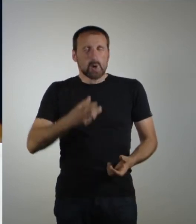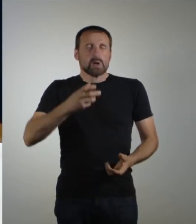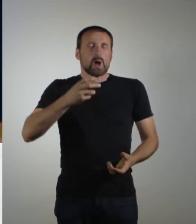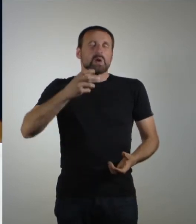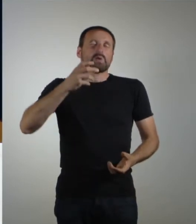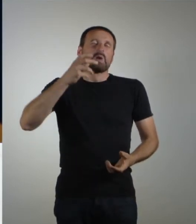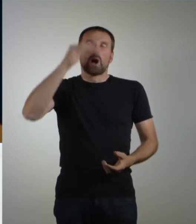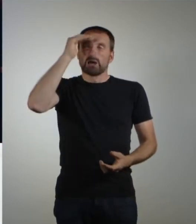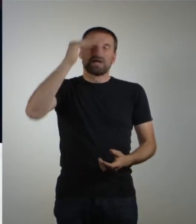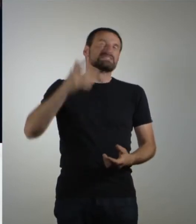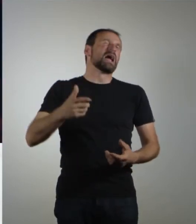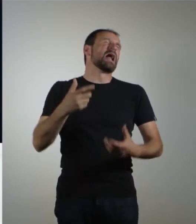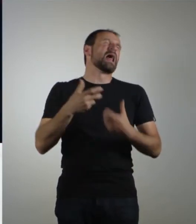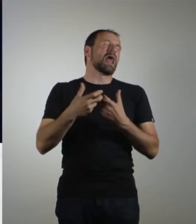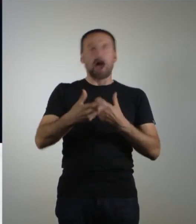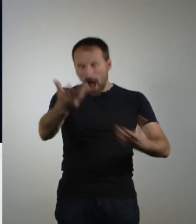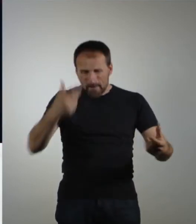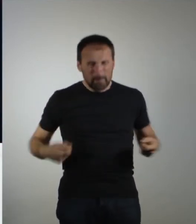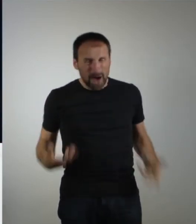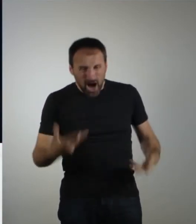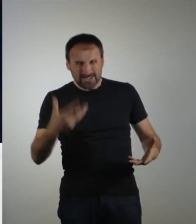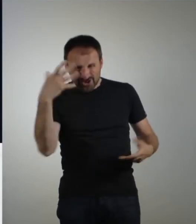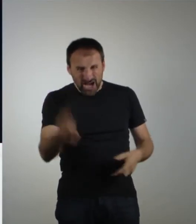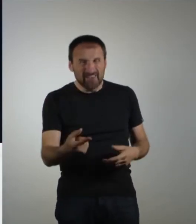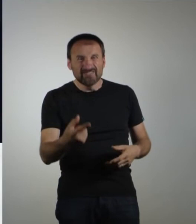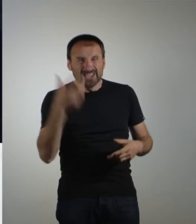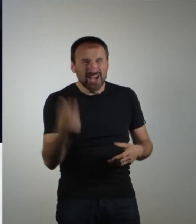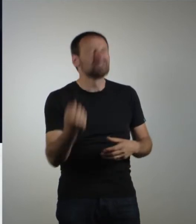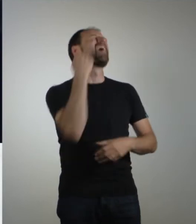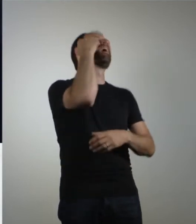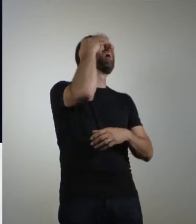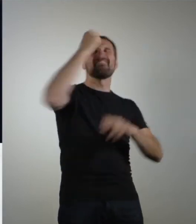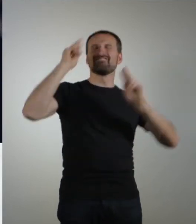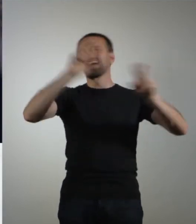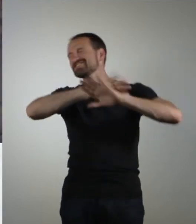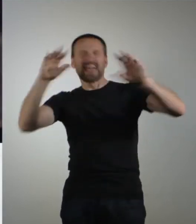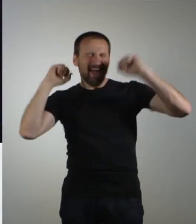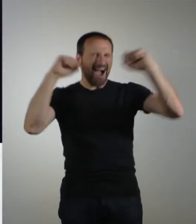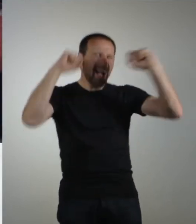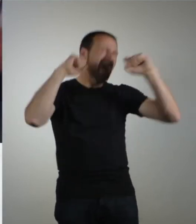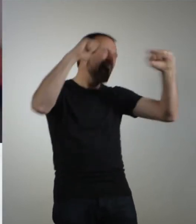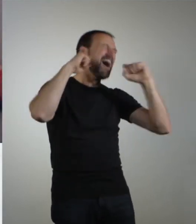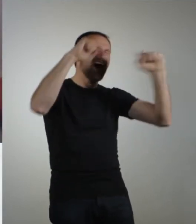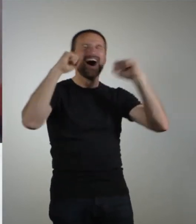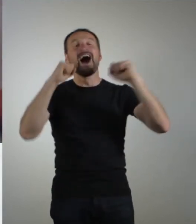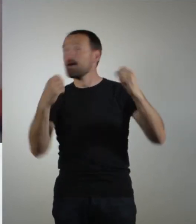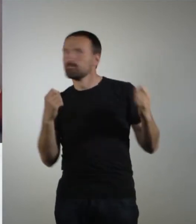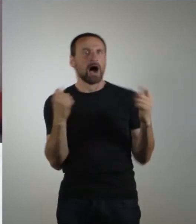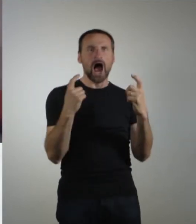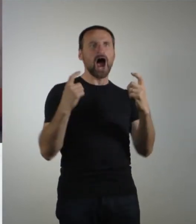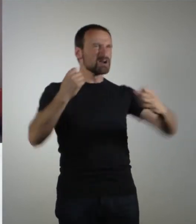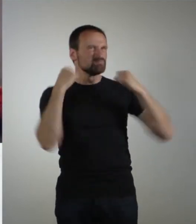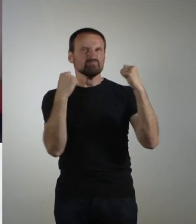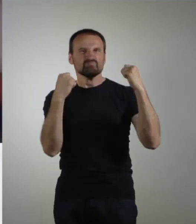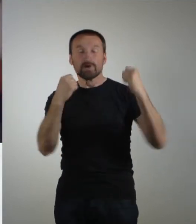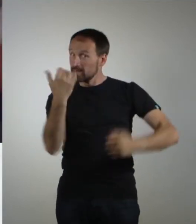Ich fasse es nicht, der Bautz. Der Bautz macht's ausgerechnet, der Bautz. Und da sind die Fans auch direkt wieder da. Ein Wachmacher. Was für ein